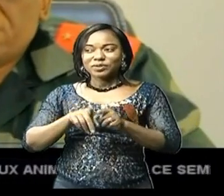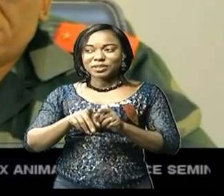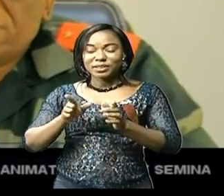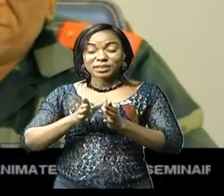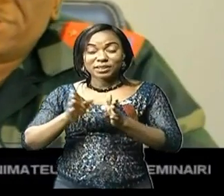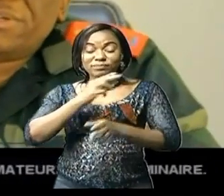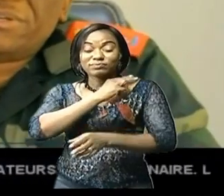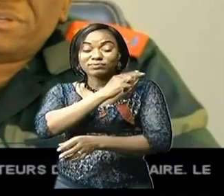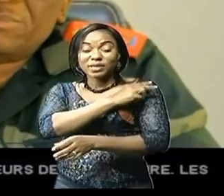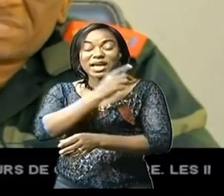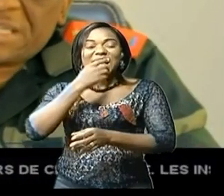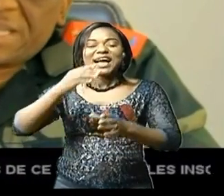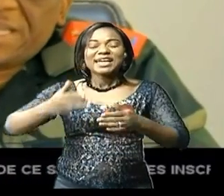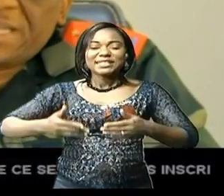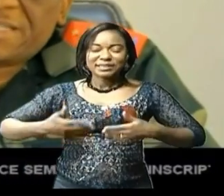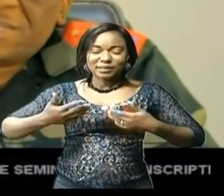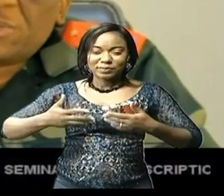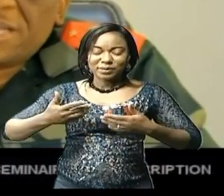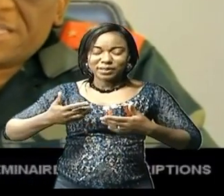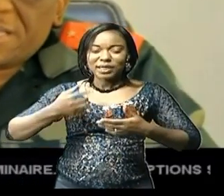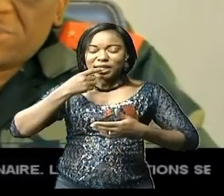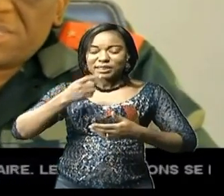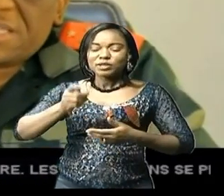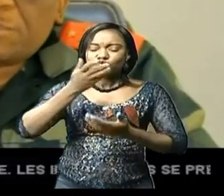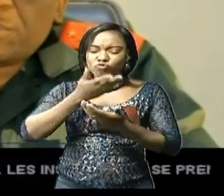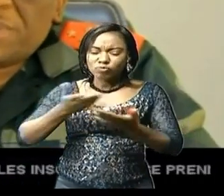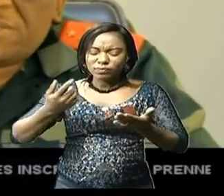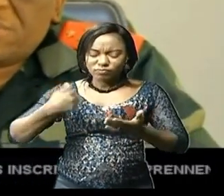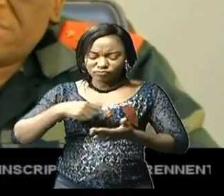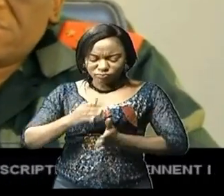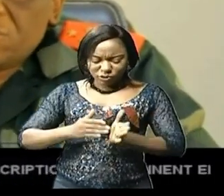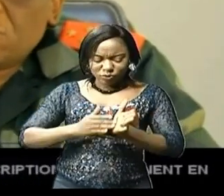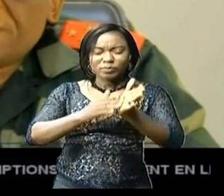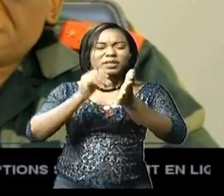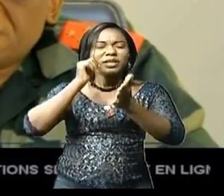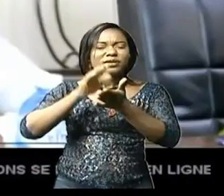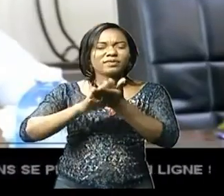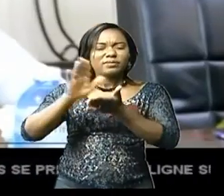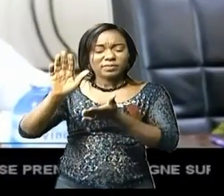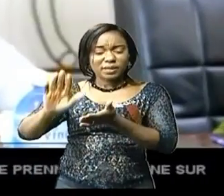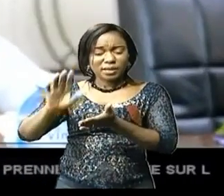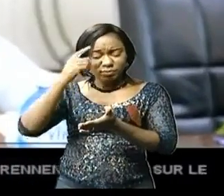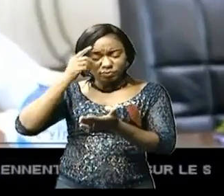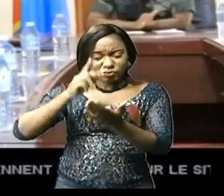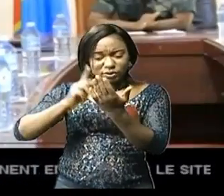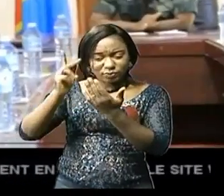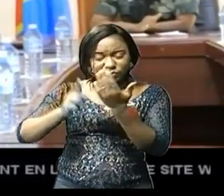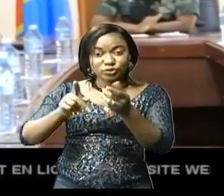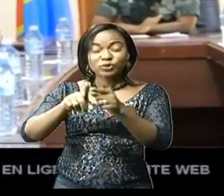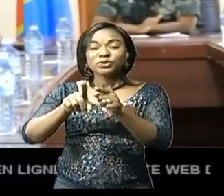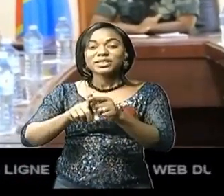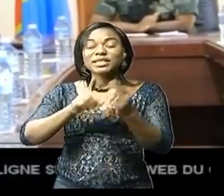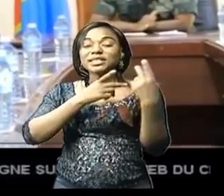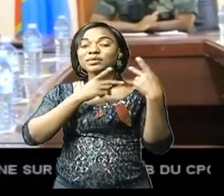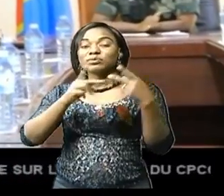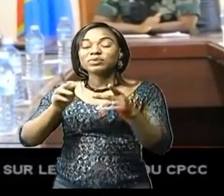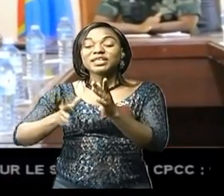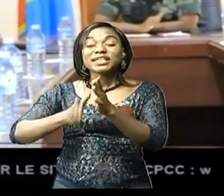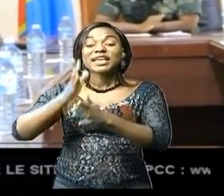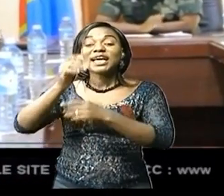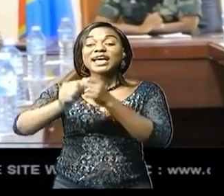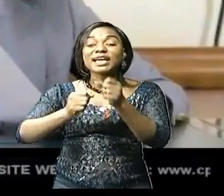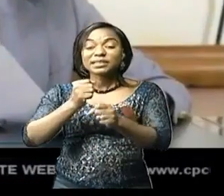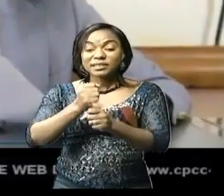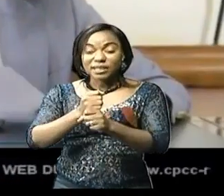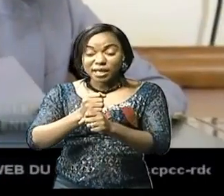Nuboyen Kachamadjoni, qui a promis son accompagnement pour la réussite de ces projets. Rappelons-qu'il, c'est depuis 15 ans que Semadev